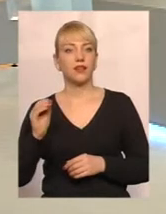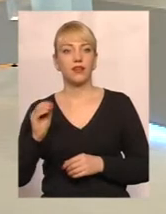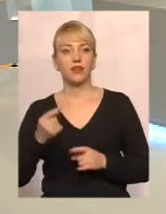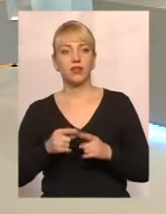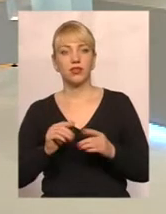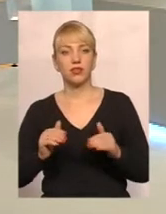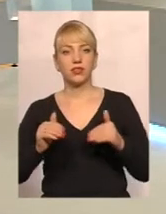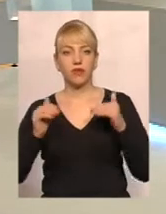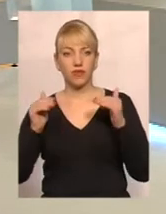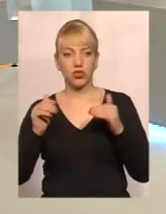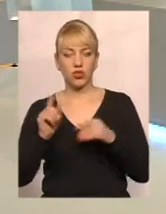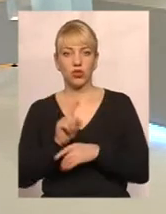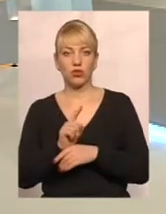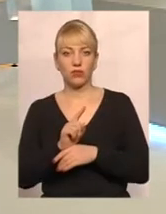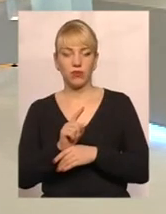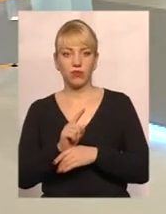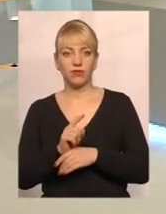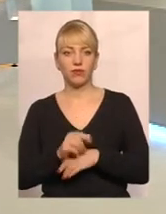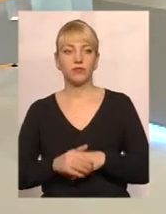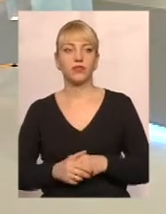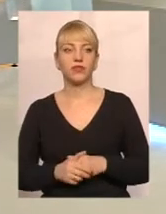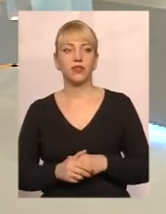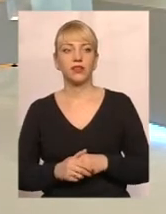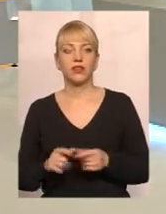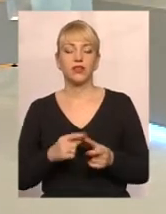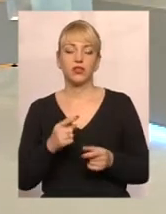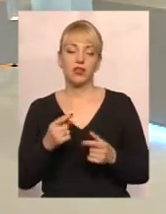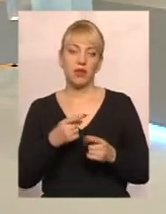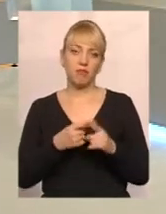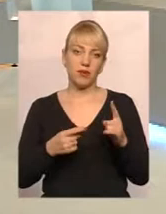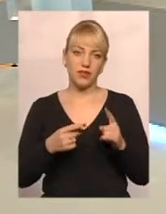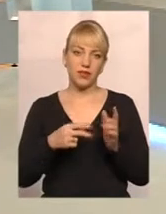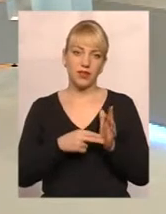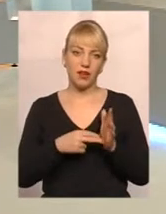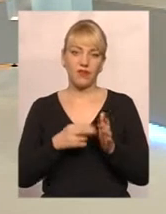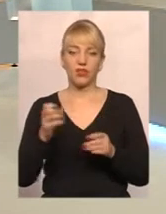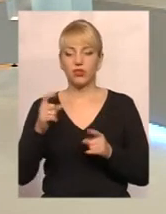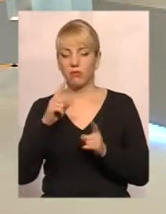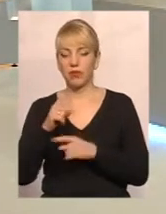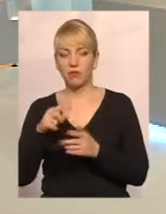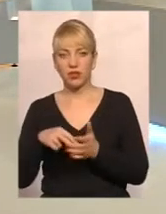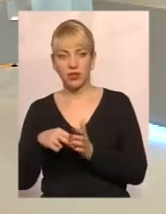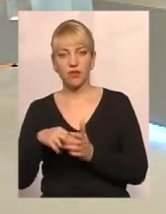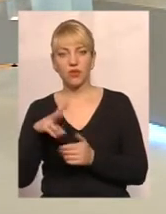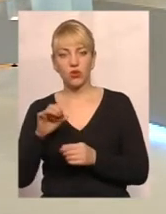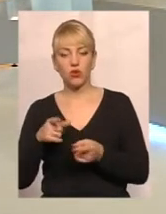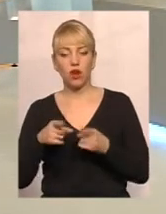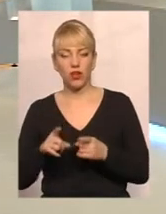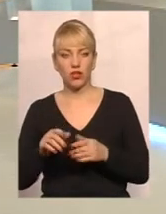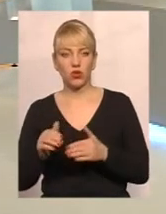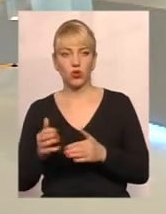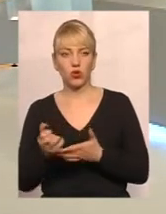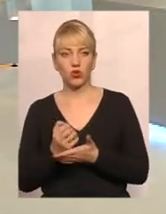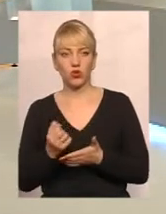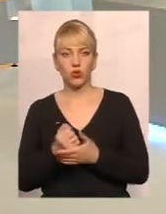завершений, скажімо так, такий норматив. Тобто, чи то напівставки, чи то мінімальна ставка, але реальні доходи. Так, і